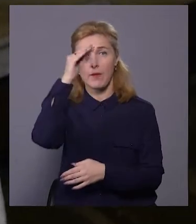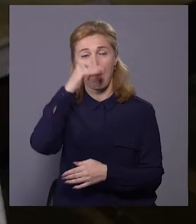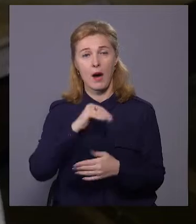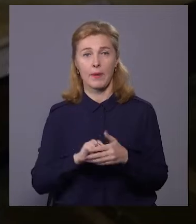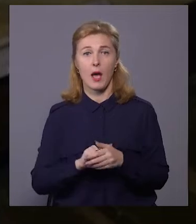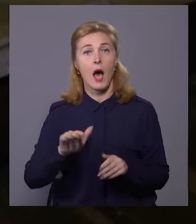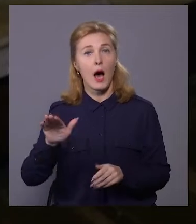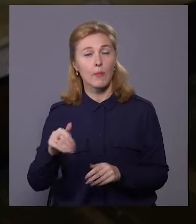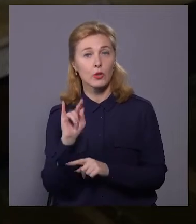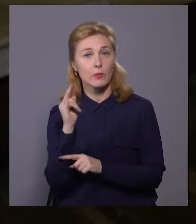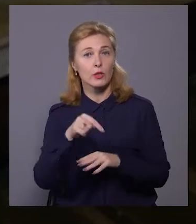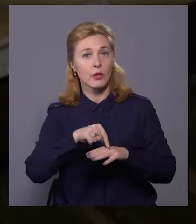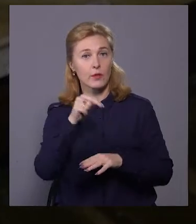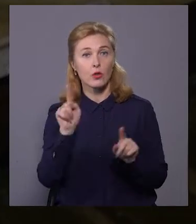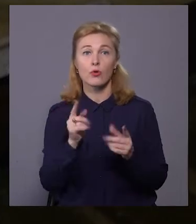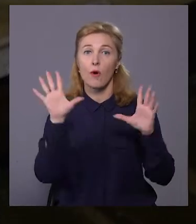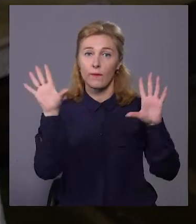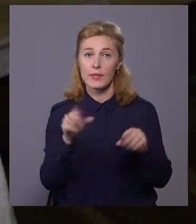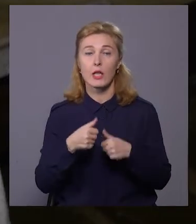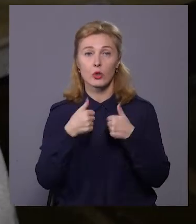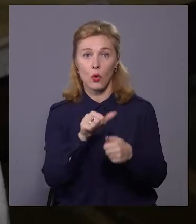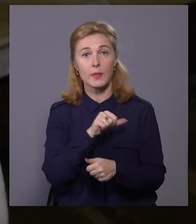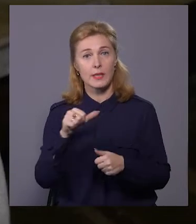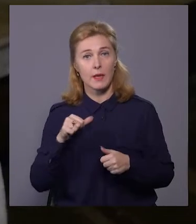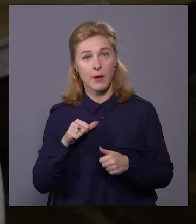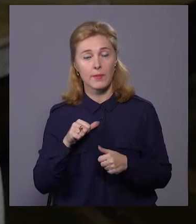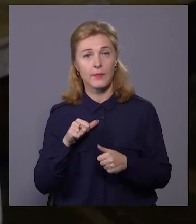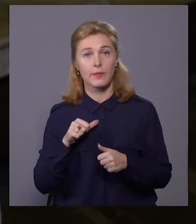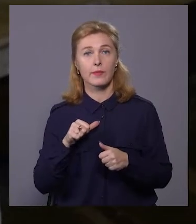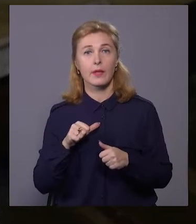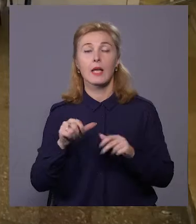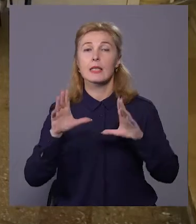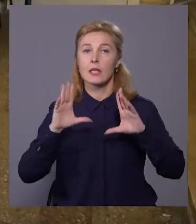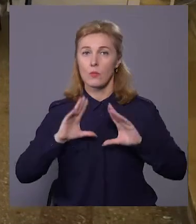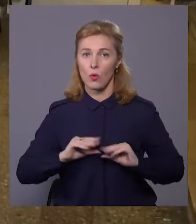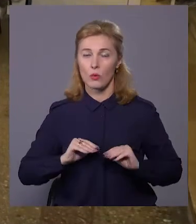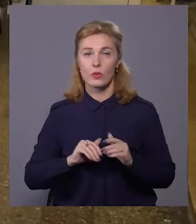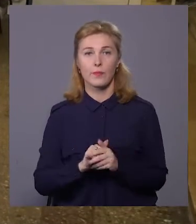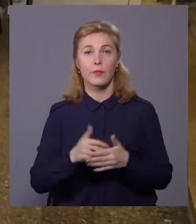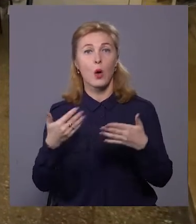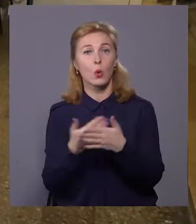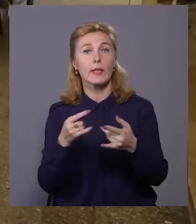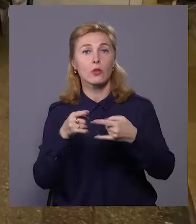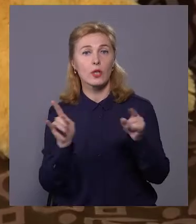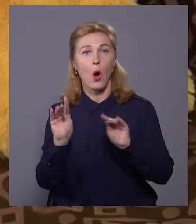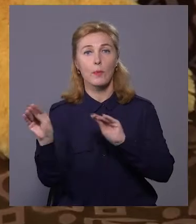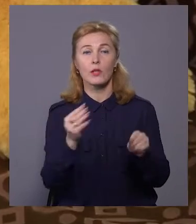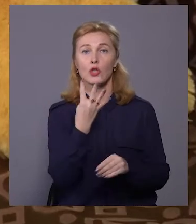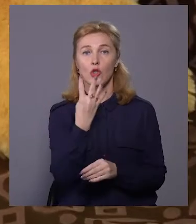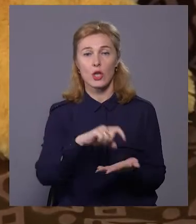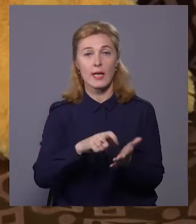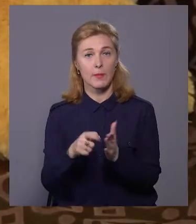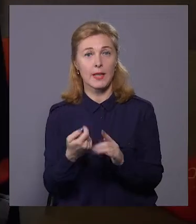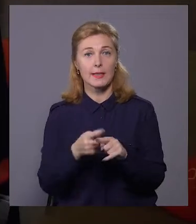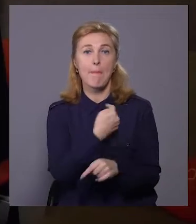А потім, якби дитина відчуває, що все добре, вона і сама заспокоюється. У кінотеатрі облаштували чотири кімнати.